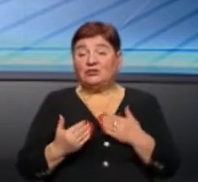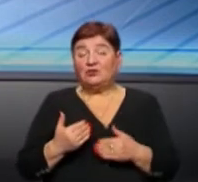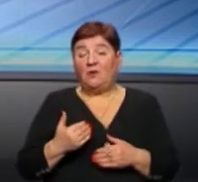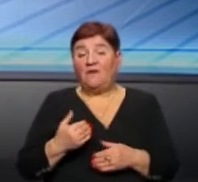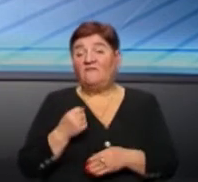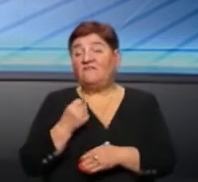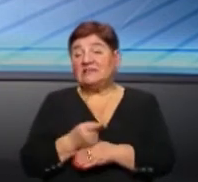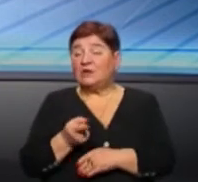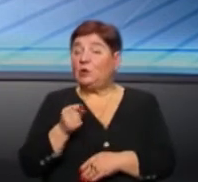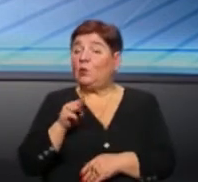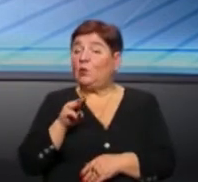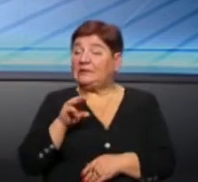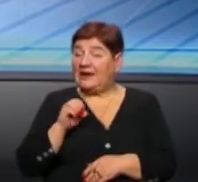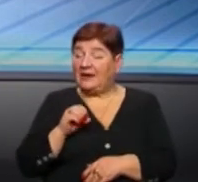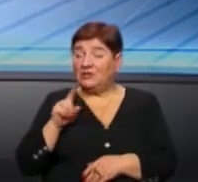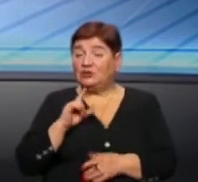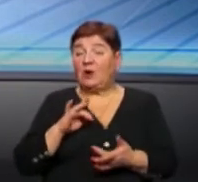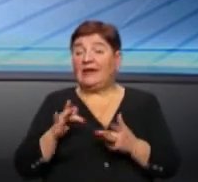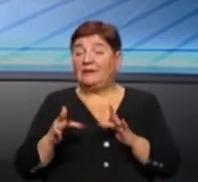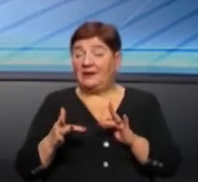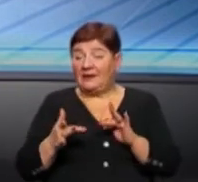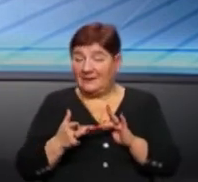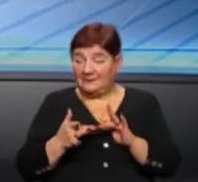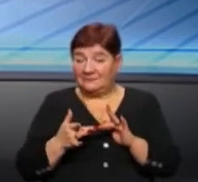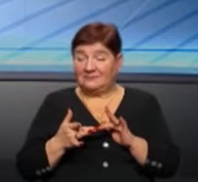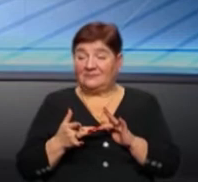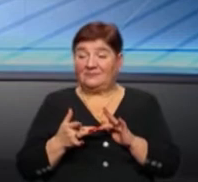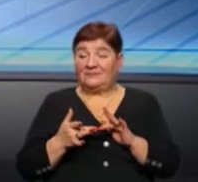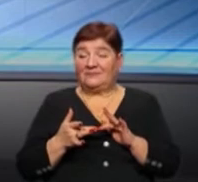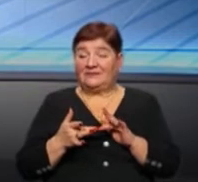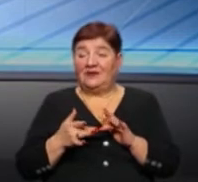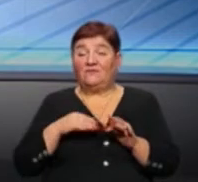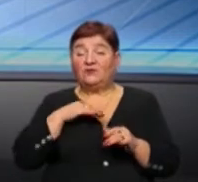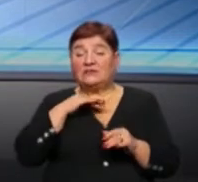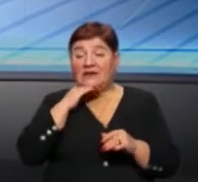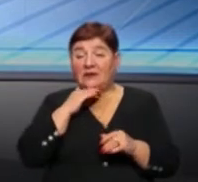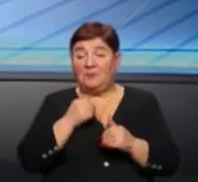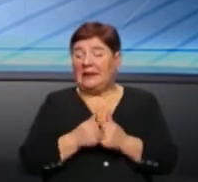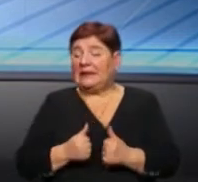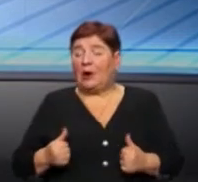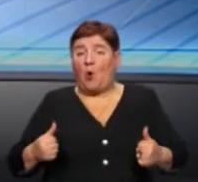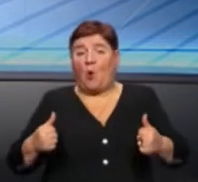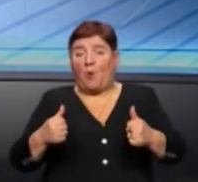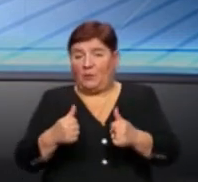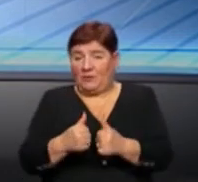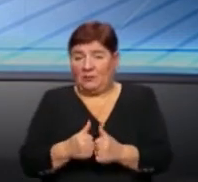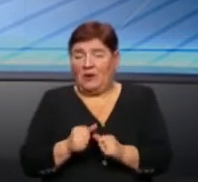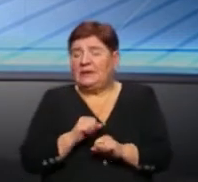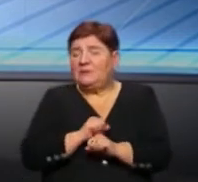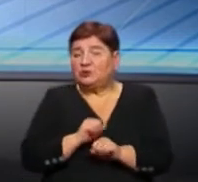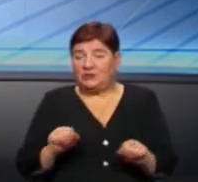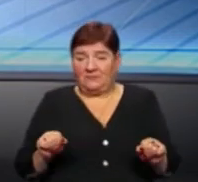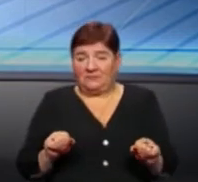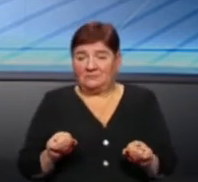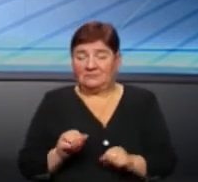Якщо визнаю те, що інтернет, скажімо так, ми в достатній мірі не охоплюємо. Так, неможливо.